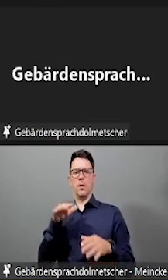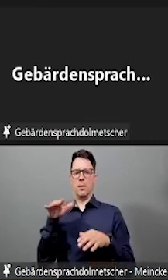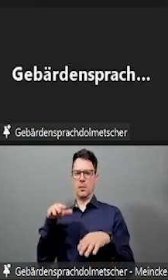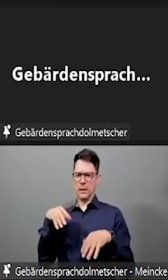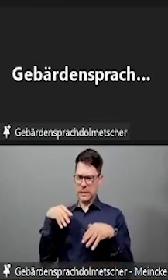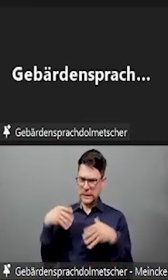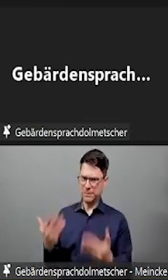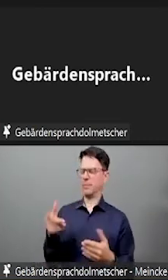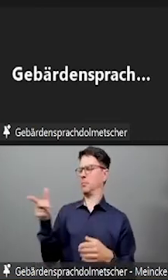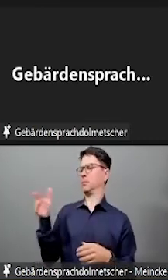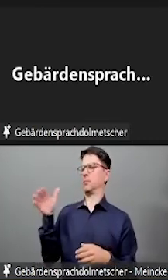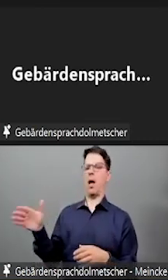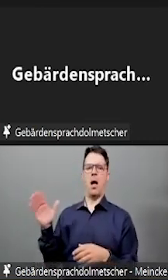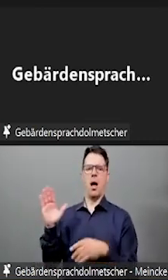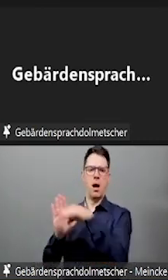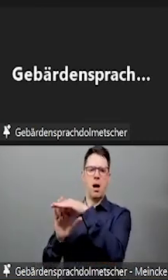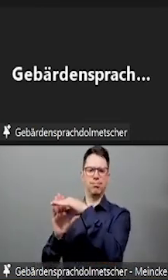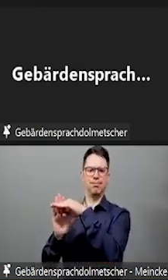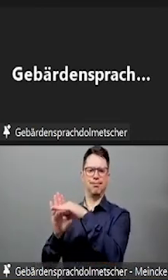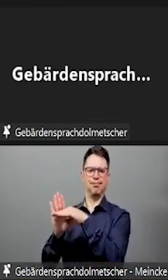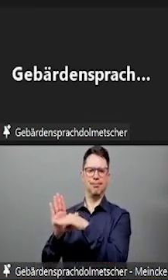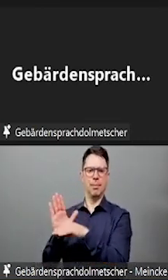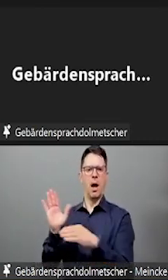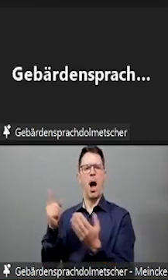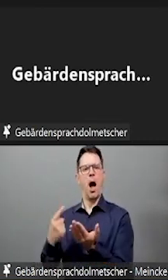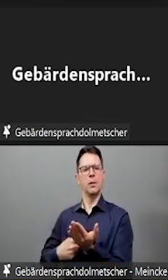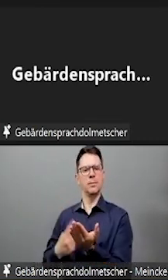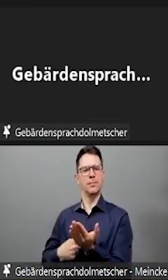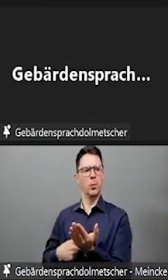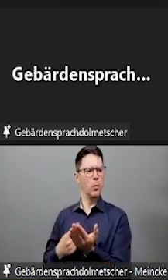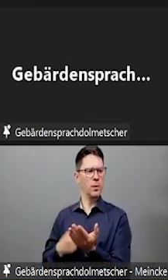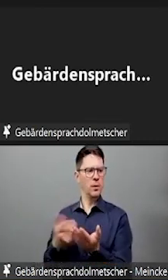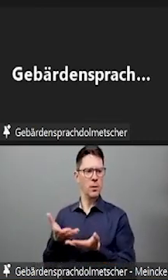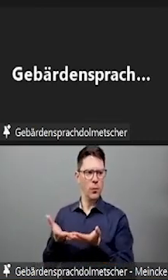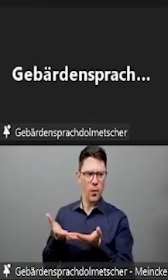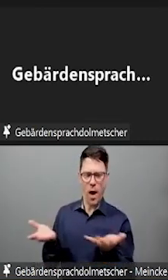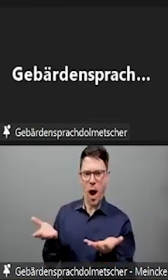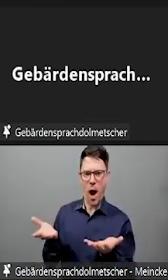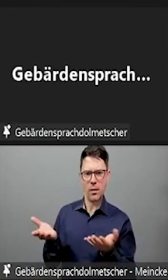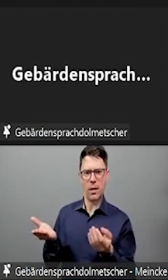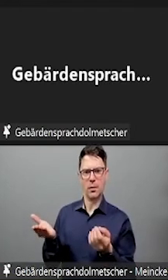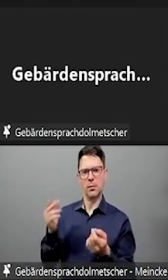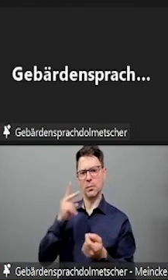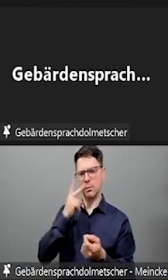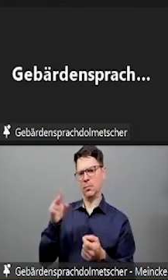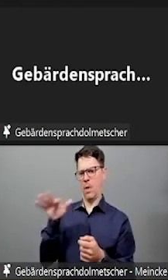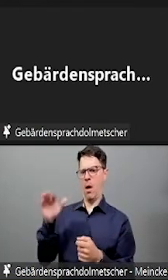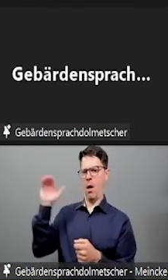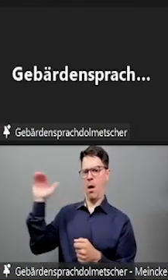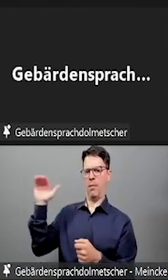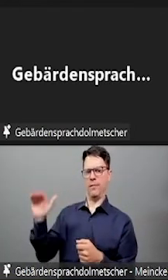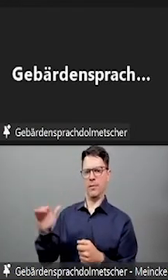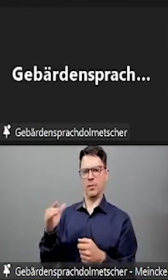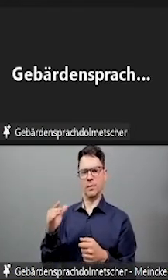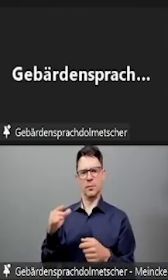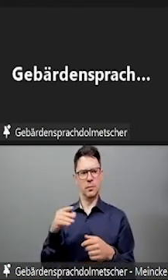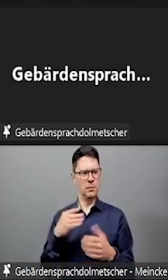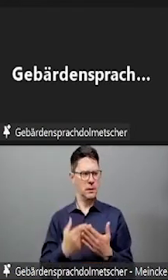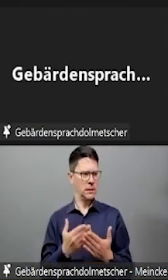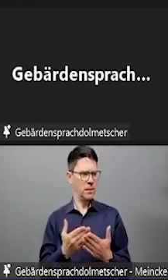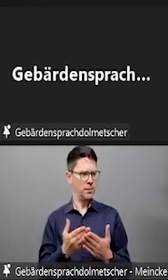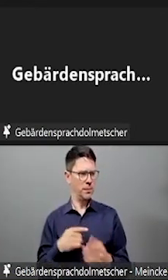spezifische Anspruchsgrundlagen, zumindest für Studierende mit langfristigen Beeinträchtigungen. Und